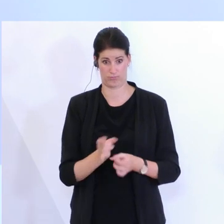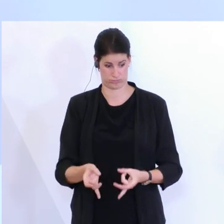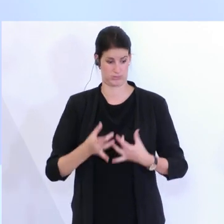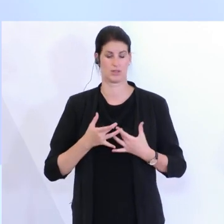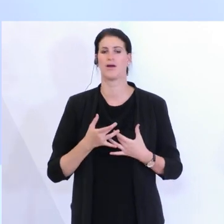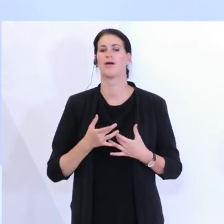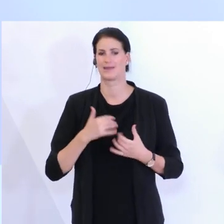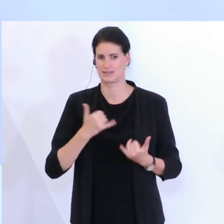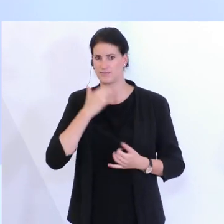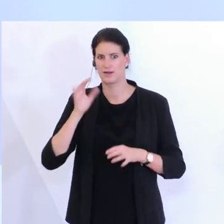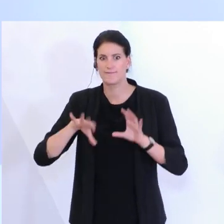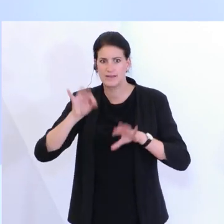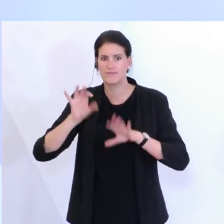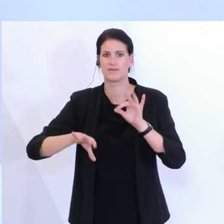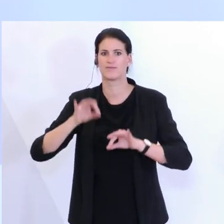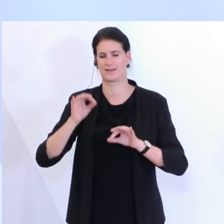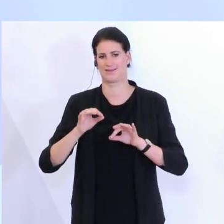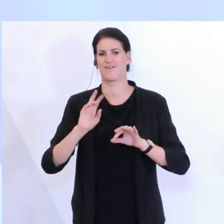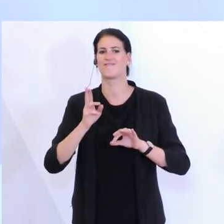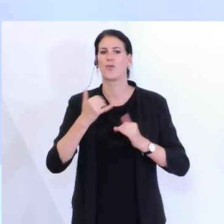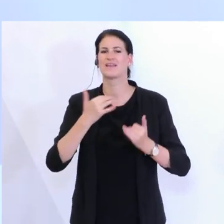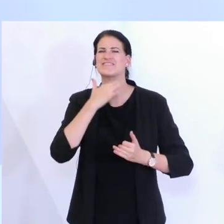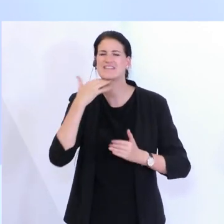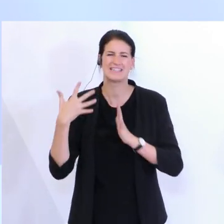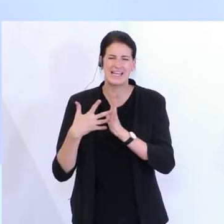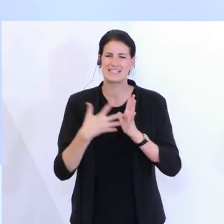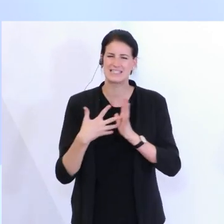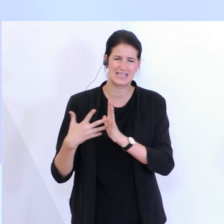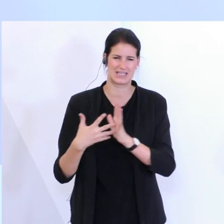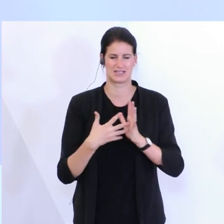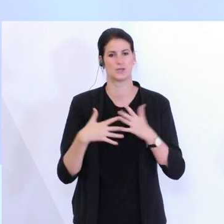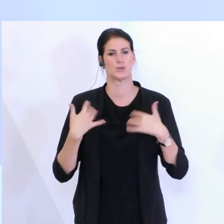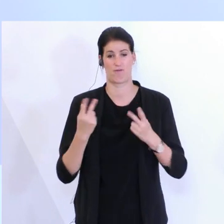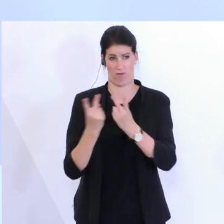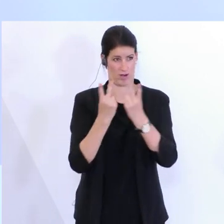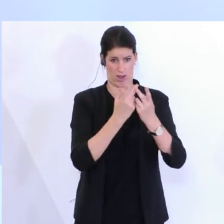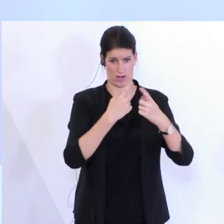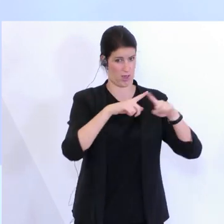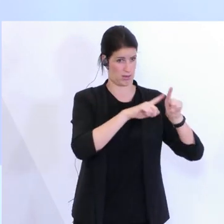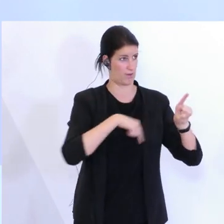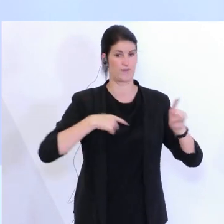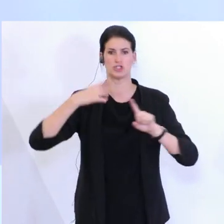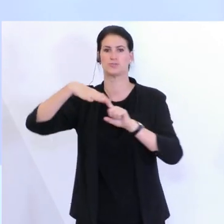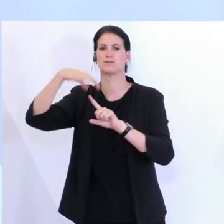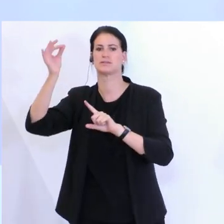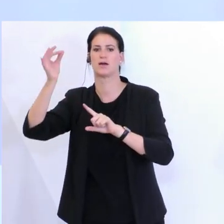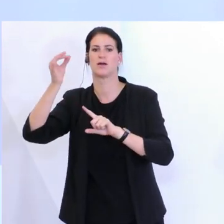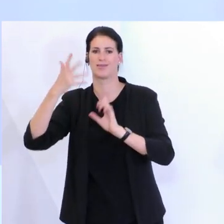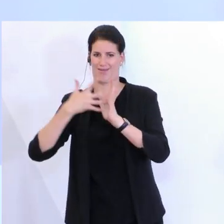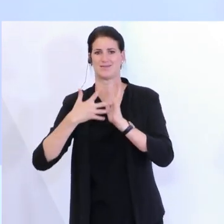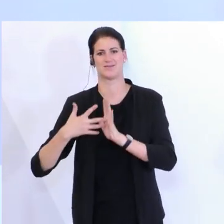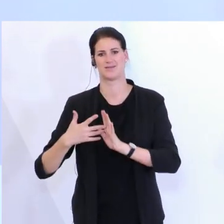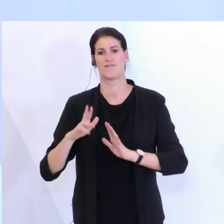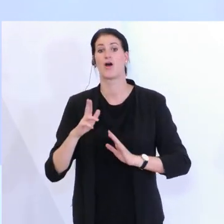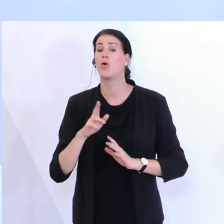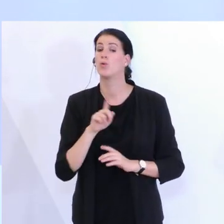Österreich mit anderen Ländern anschaut, so sind wir da anteilsmäßig auf jeden Fall an der Spitze. Das ist aber wichtig und richtig, weil unser oberstes Ziel ist